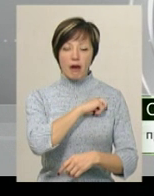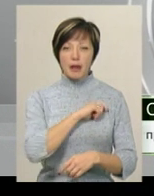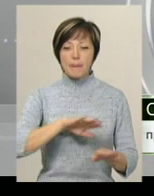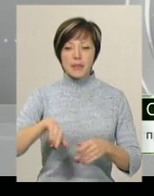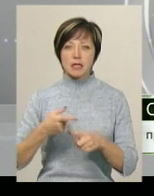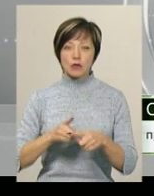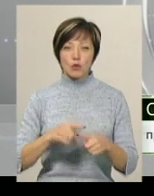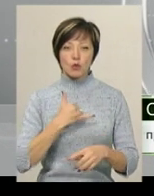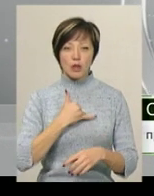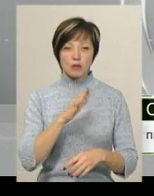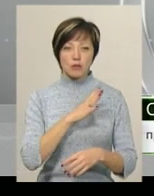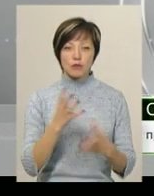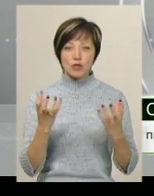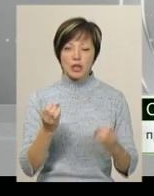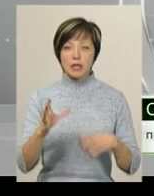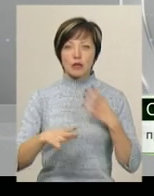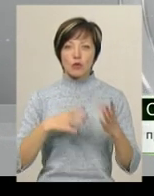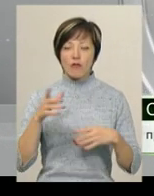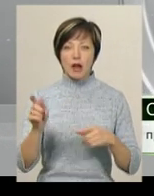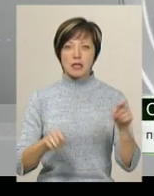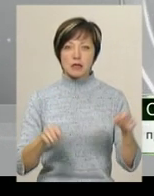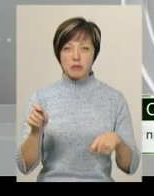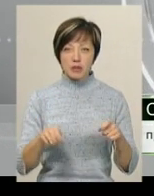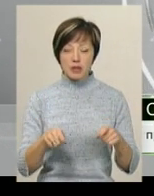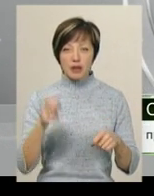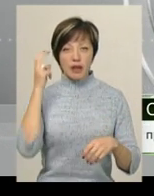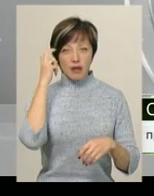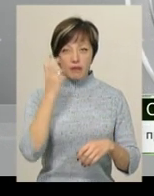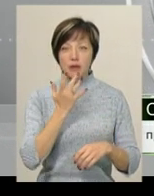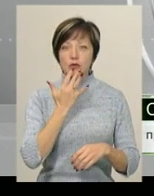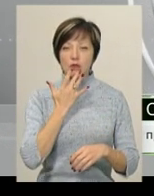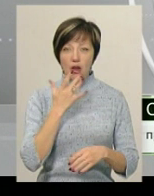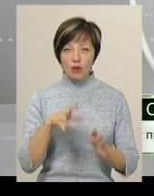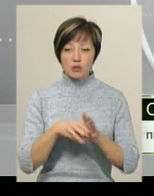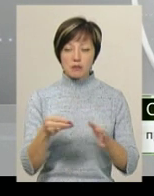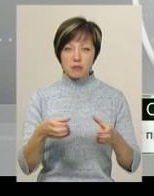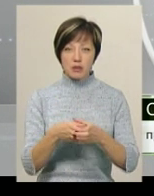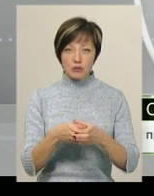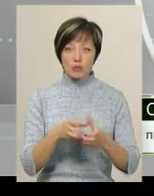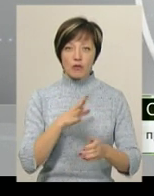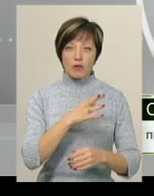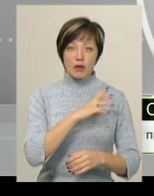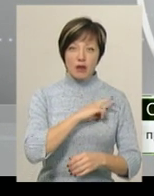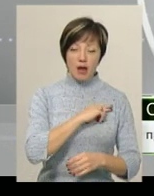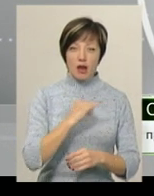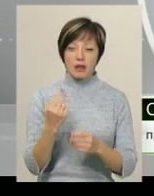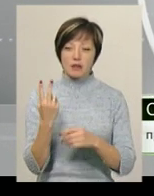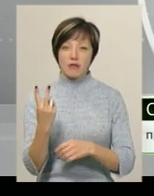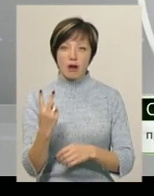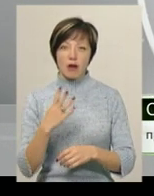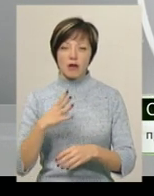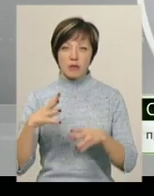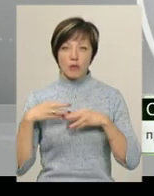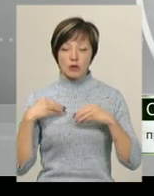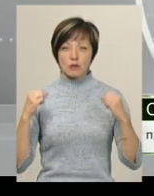цього в нас був ще тренувальний збір в Києві національної збірної, де був я і два ще моїх так